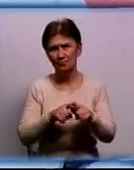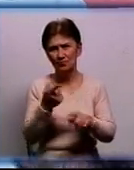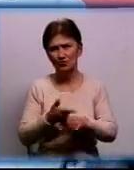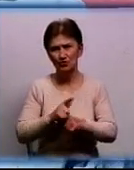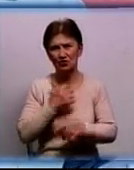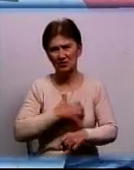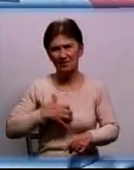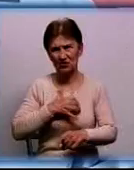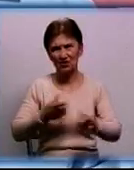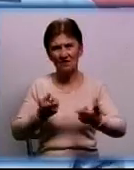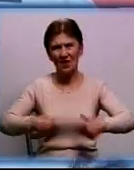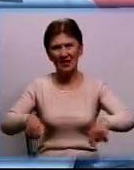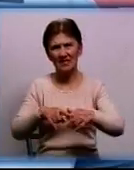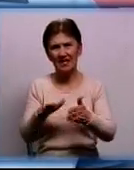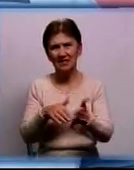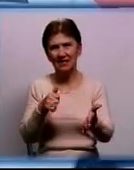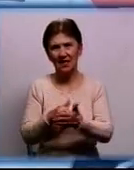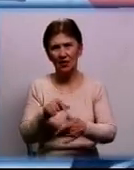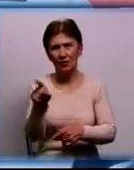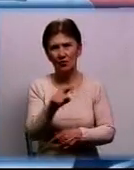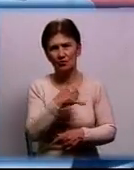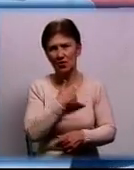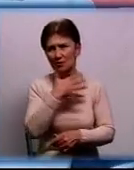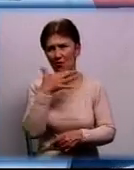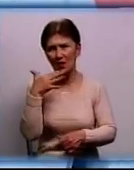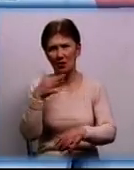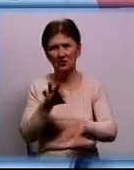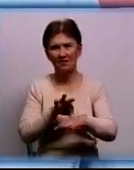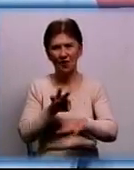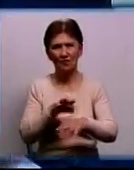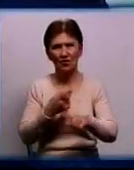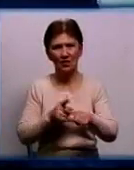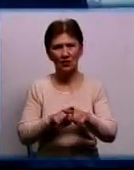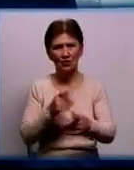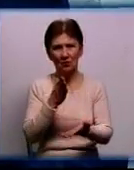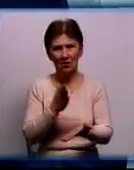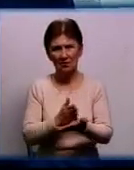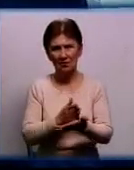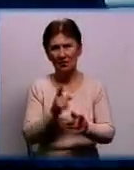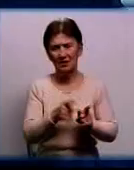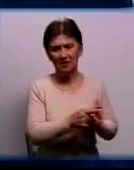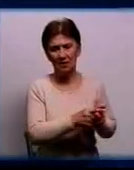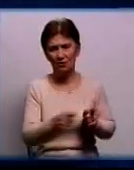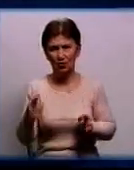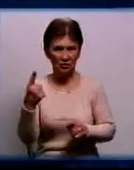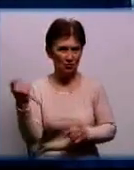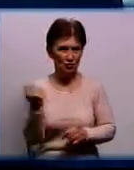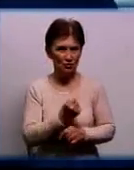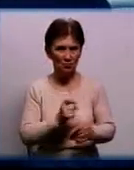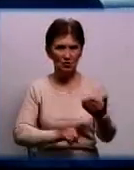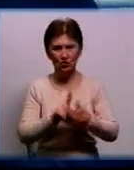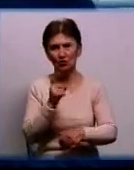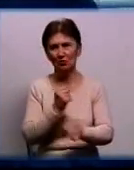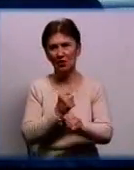відділення для нас, для цього району. У нас багато хворих, які перебувають в цьому відділенні. На протязі наступного тижня вже розпочнемо роботи.